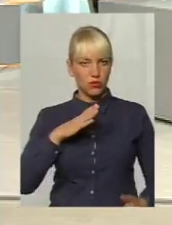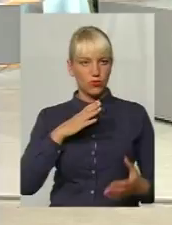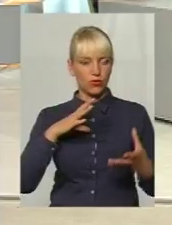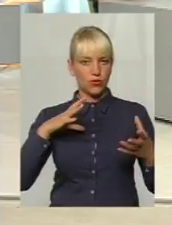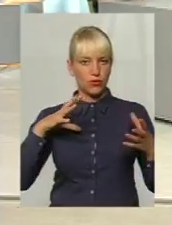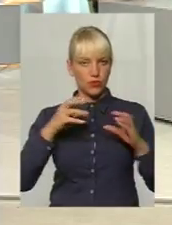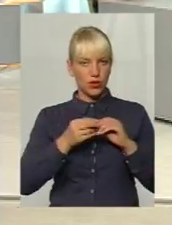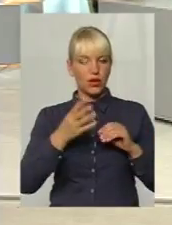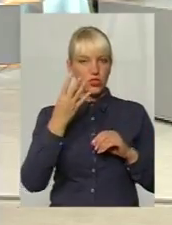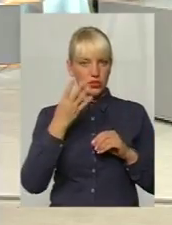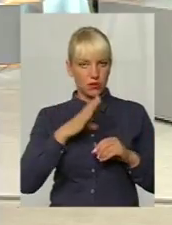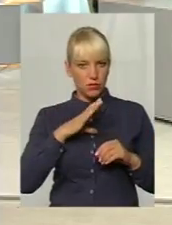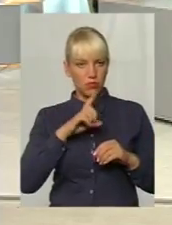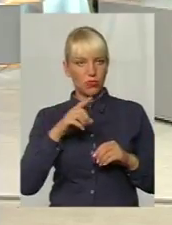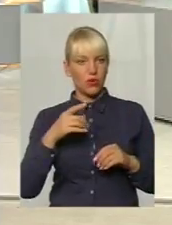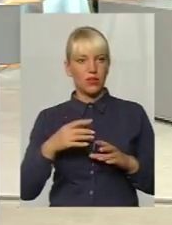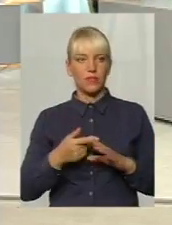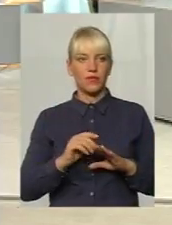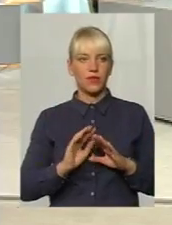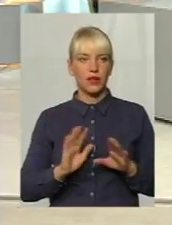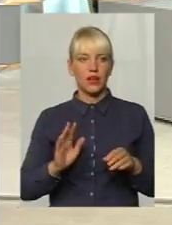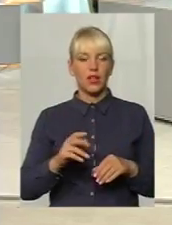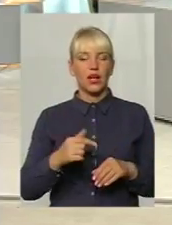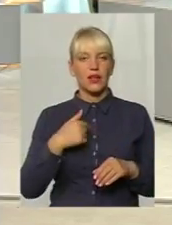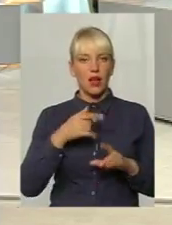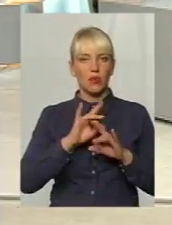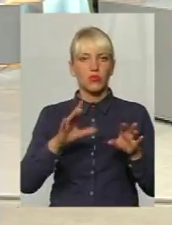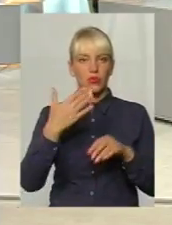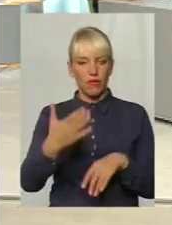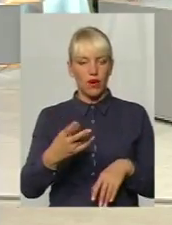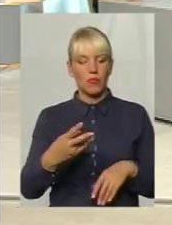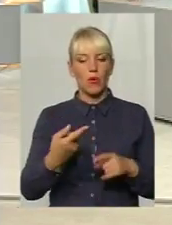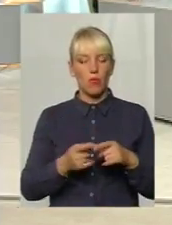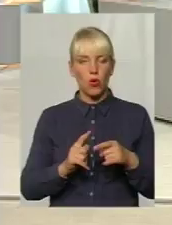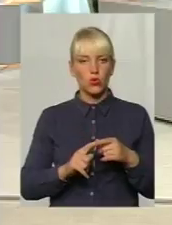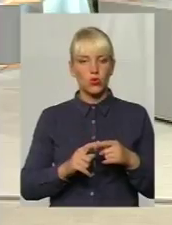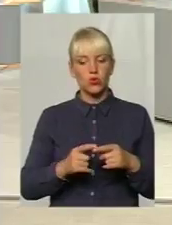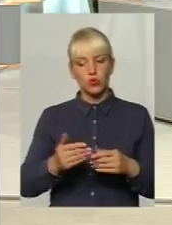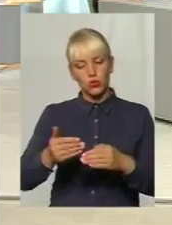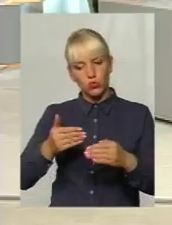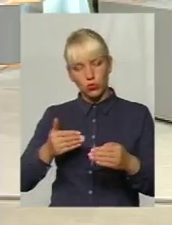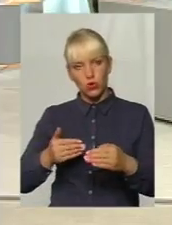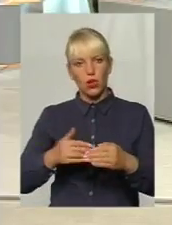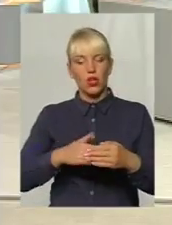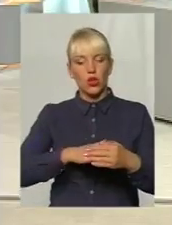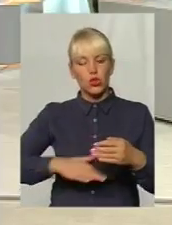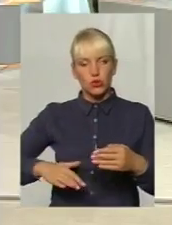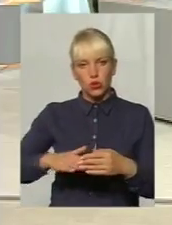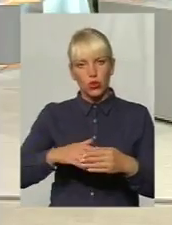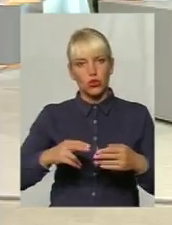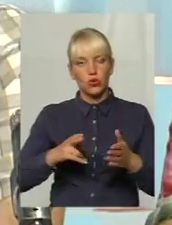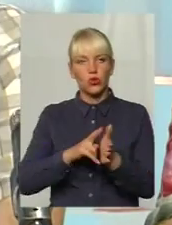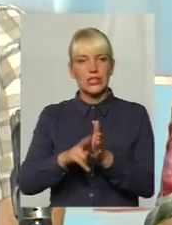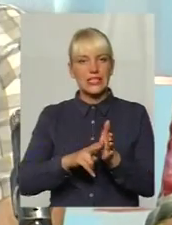Можу пояснити. До нас по цю сторону залізниці 15-та дільниця залишилася, і дільниця 8